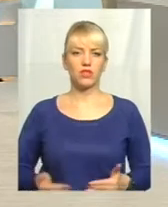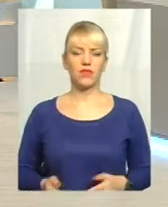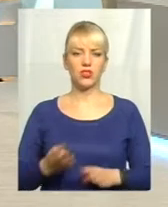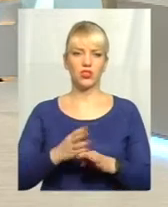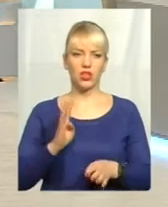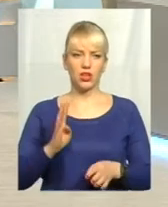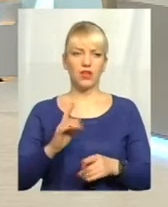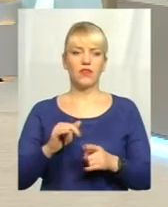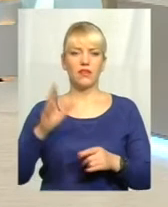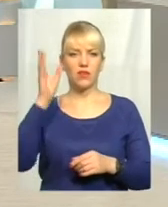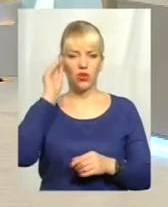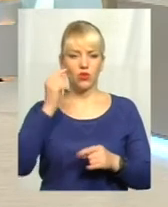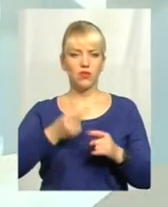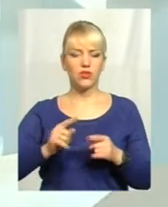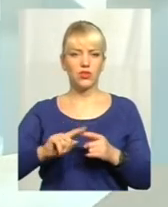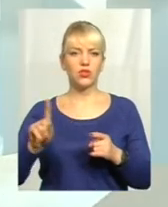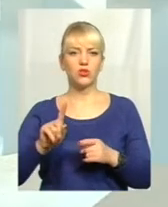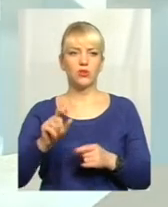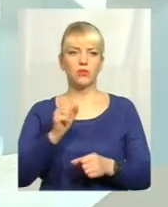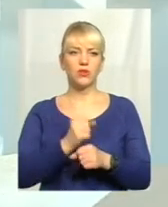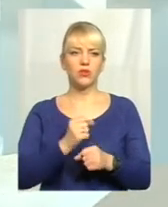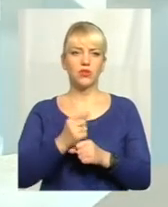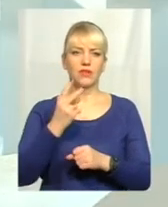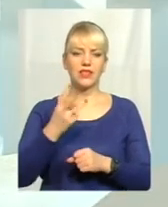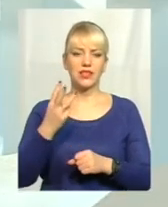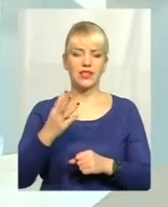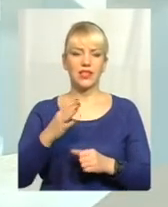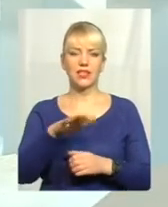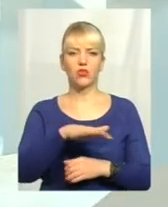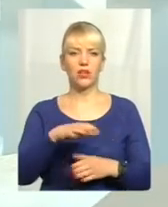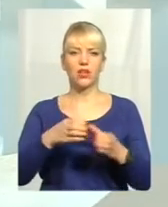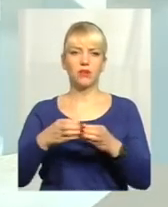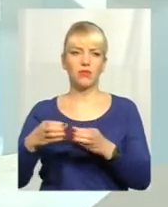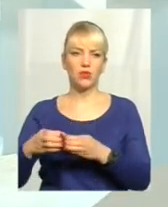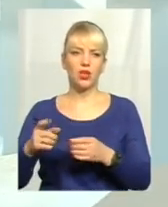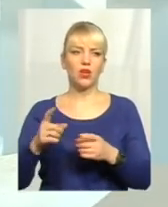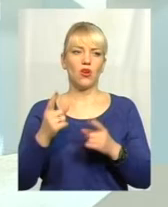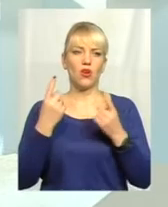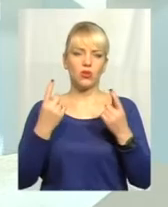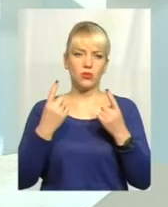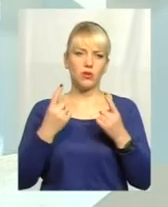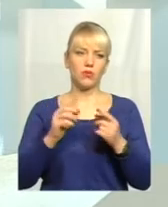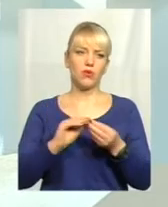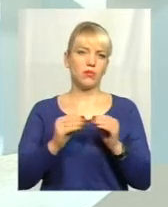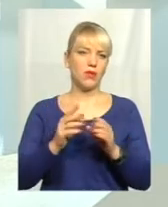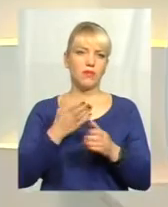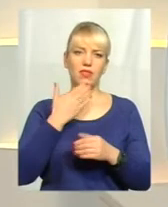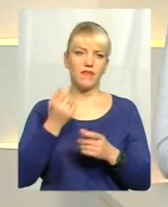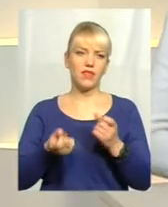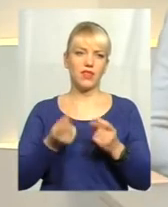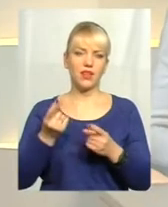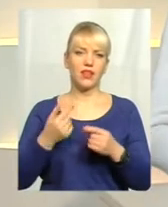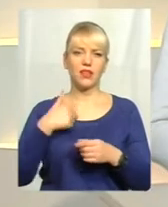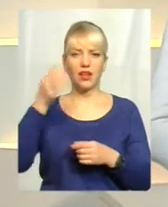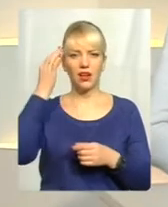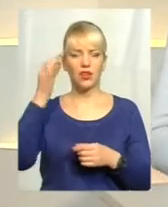враховуючи те, що функціонують наші 23 територіальні підрозділи, тому особливих проблем абсолютно не виникає. Я